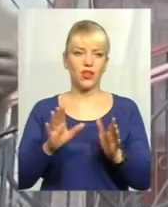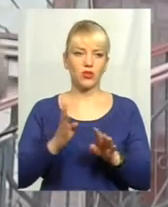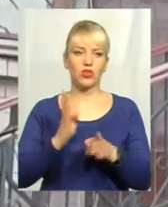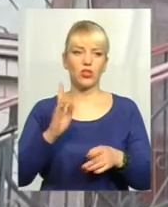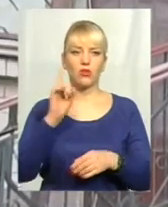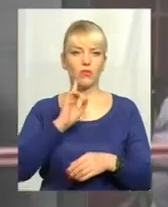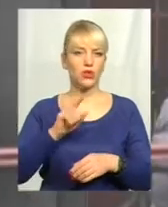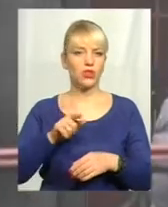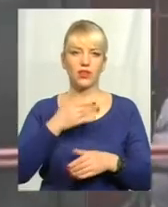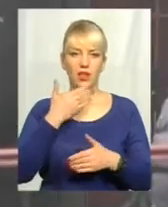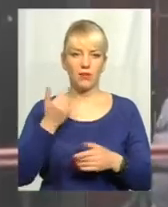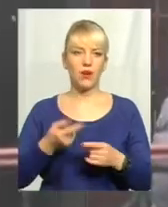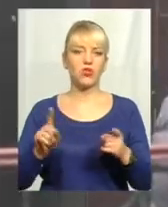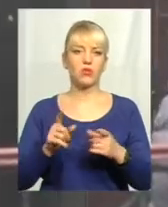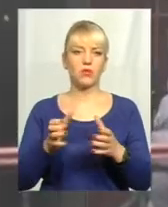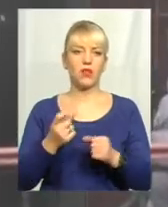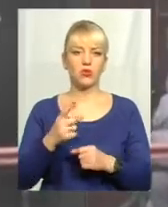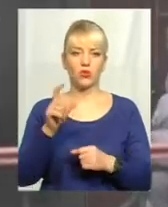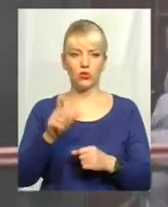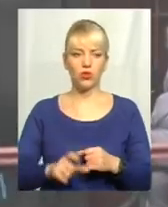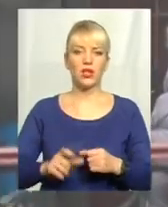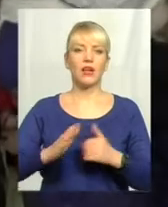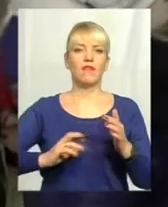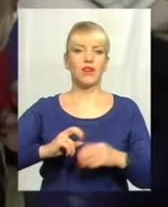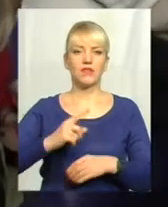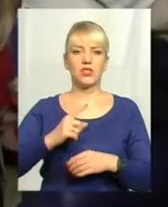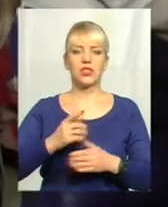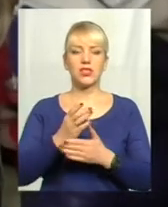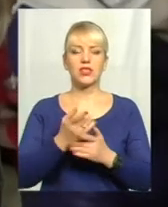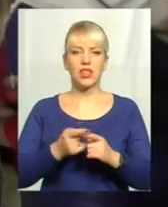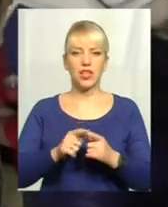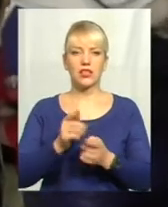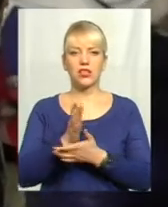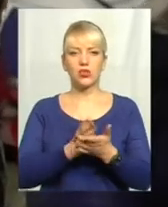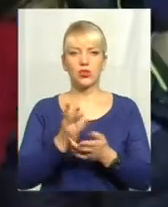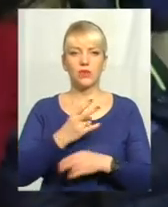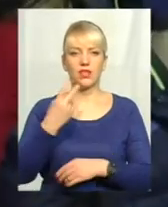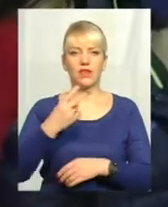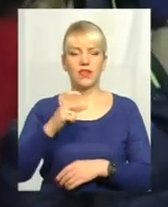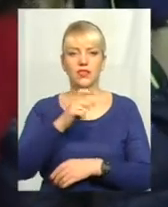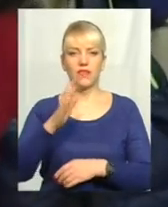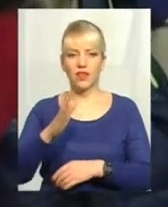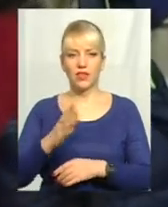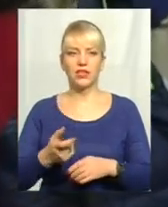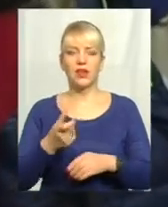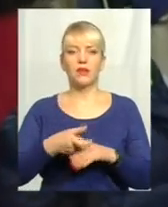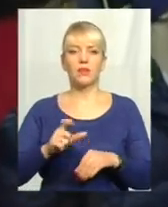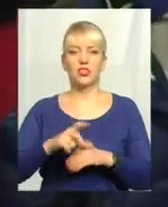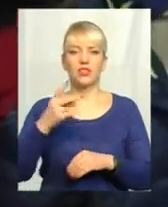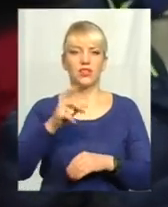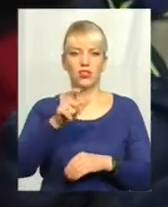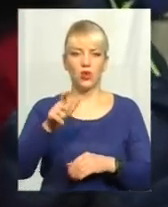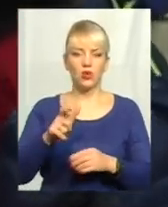що немає. Щоби прийняти одну людину, фахівцям міграційної служби треба від 10 до 20 хвилин, тож більше 20 осіб за день